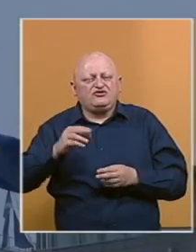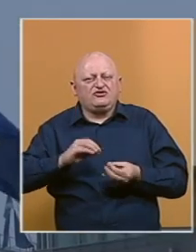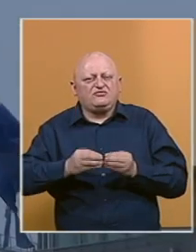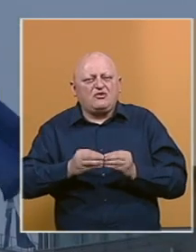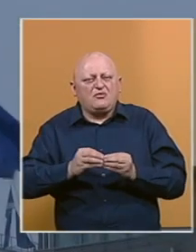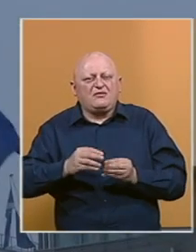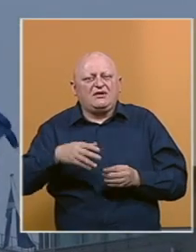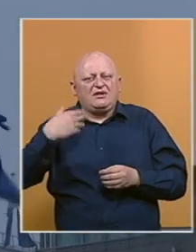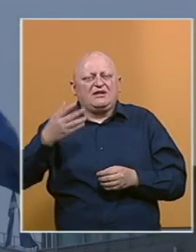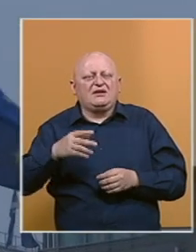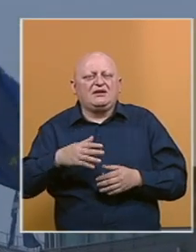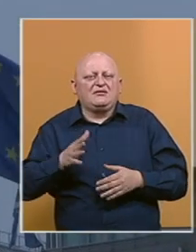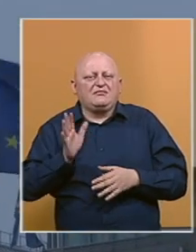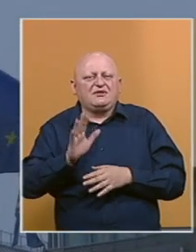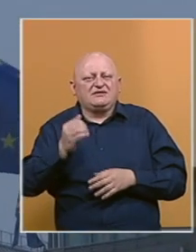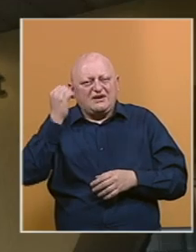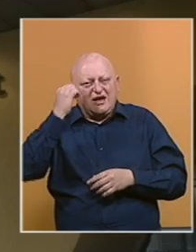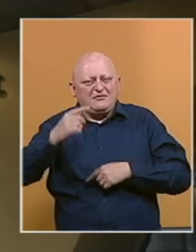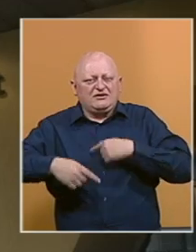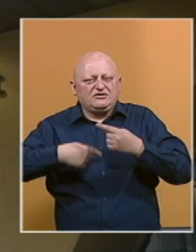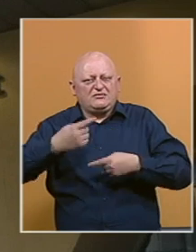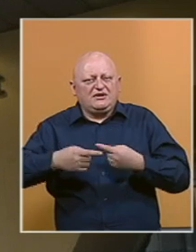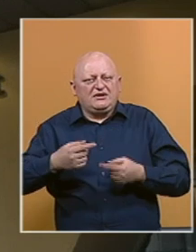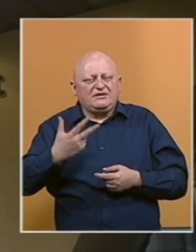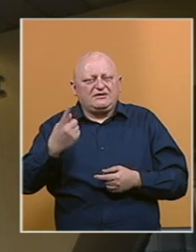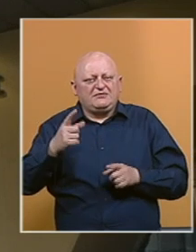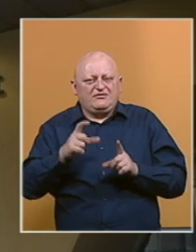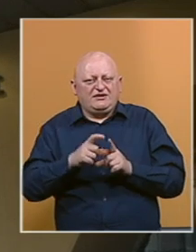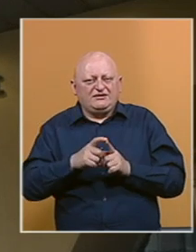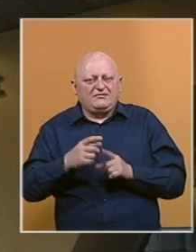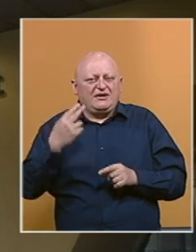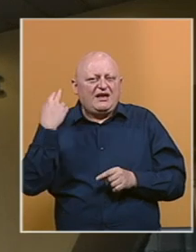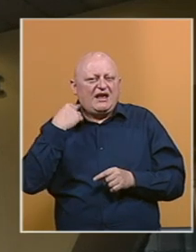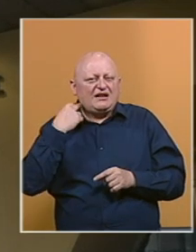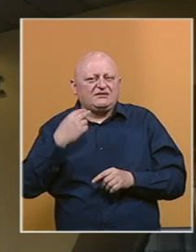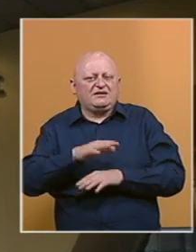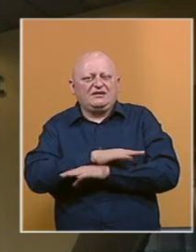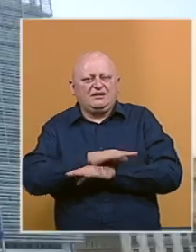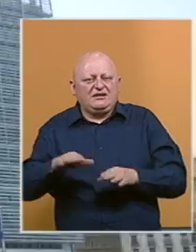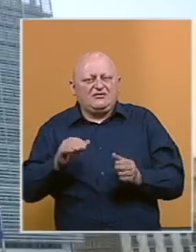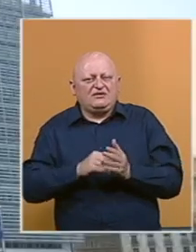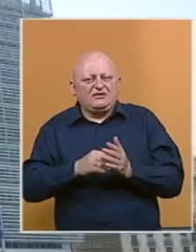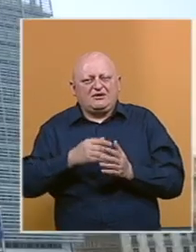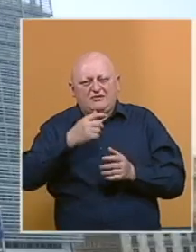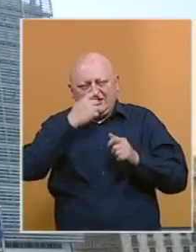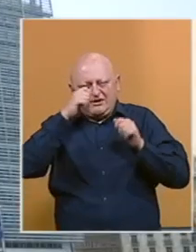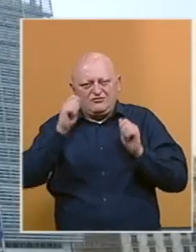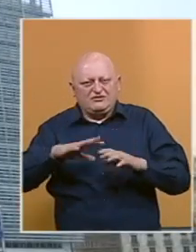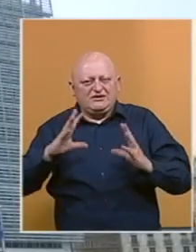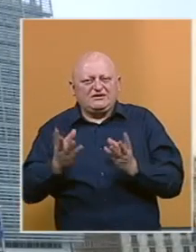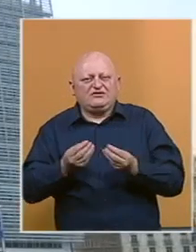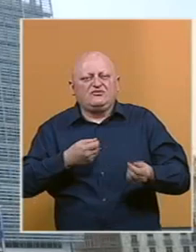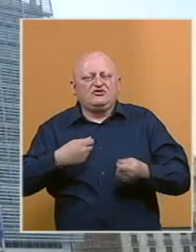budućih sporova i dalje predstavljaju kamen spoticanja. 31. decembra Velika Britanija bi definitivno trebala